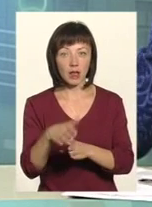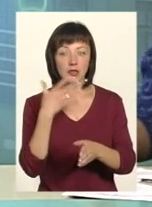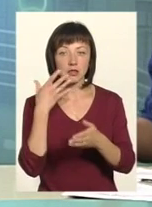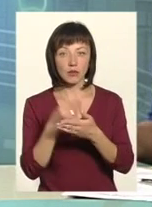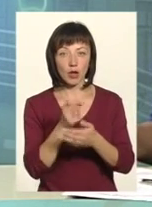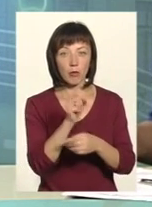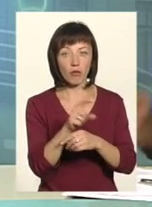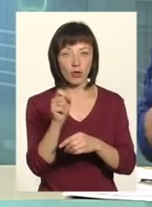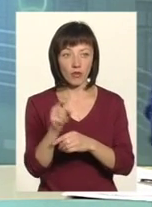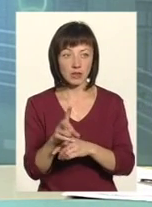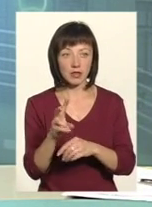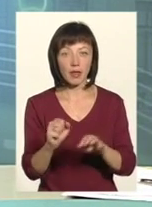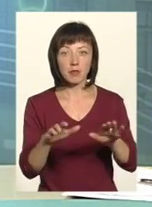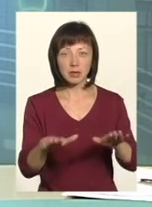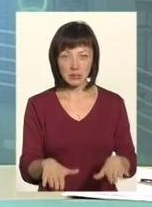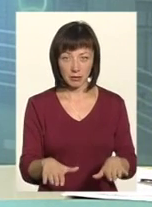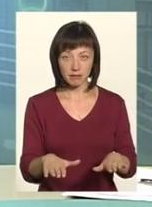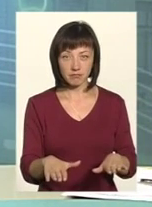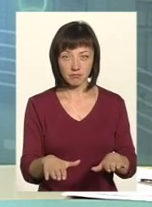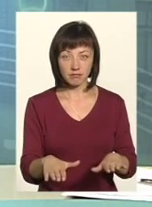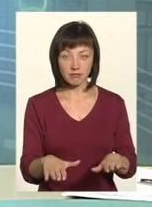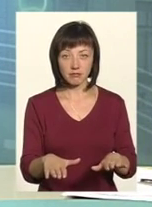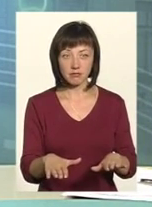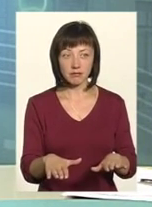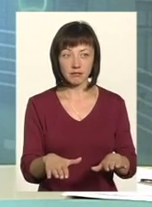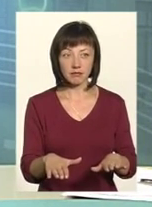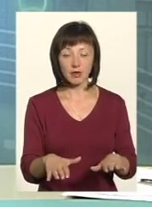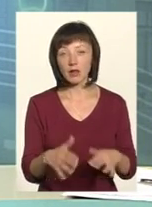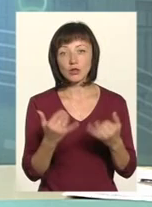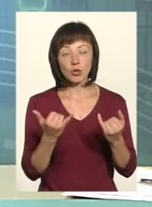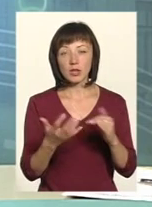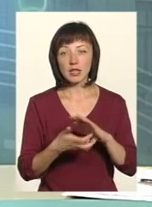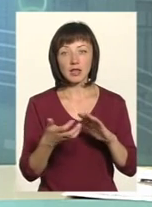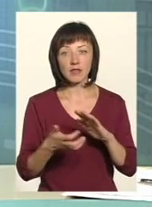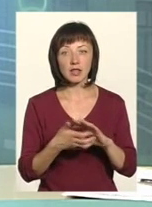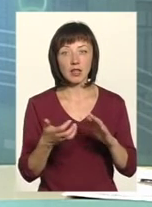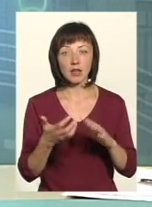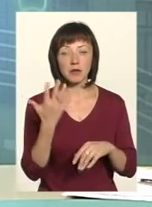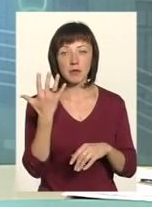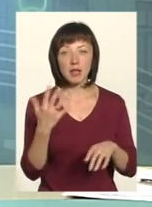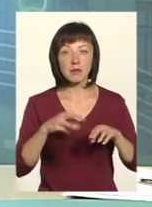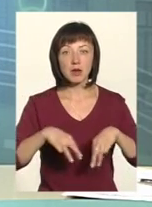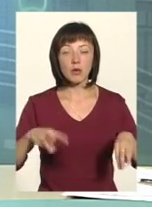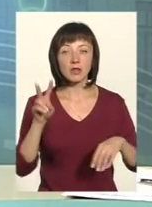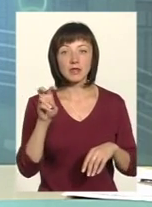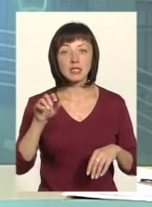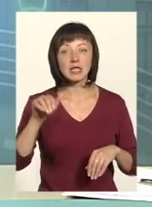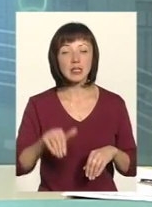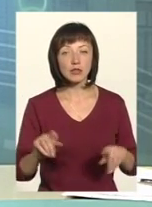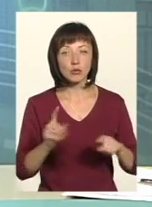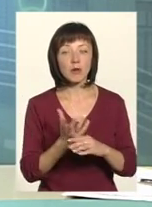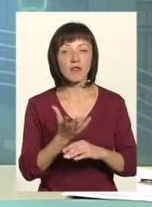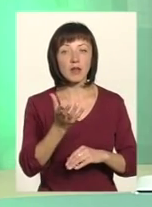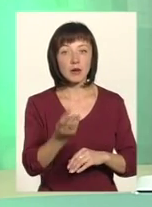повноважень на місця? Перекинули на місця, бо ви переконаєте, на сьогодні не вистачає 5 мільйонів 200 тисяч для того, щоб